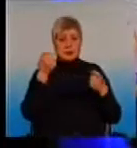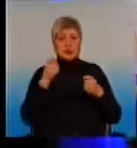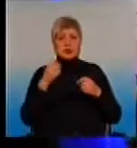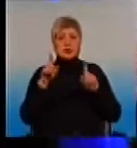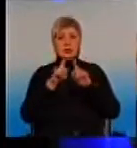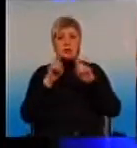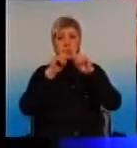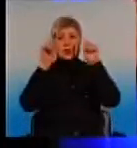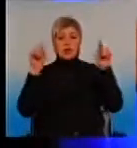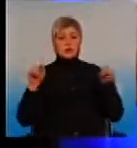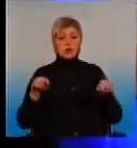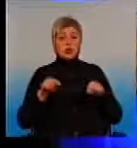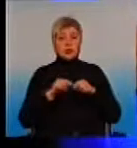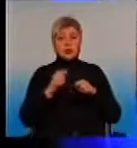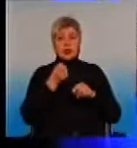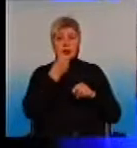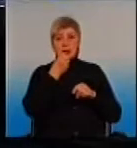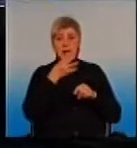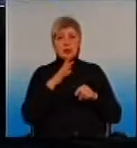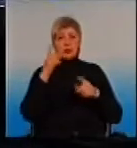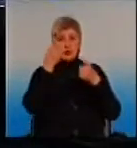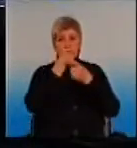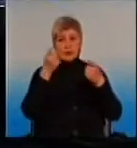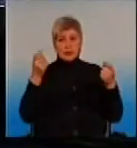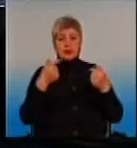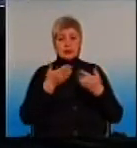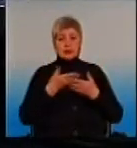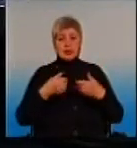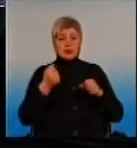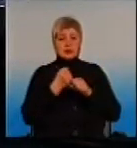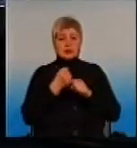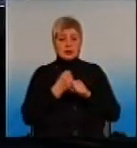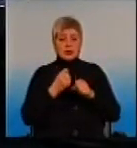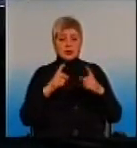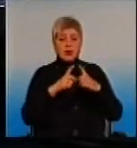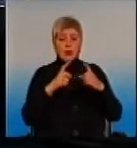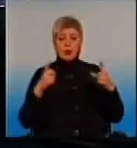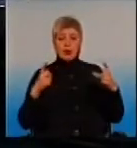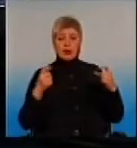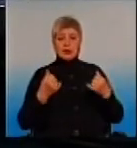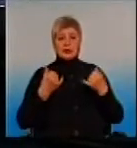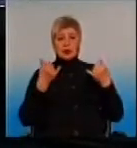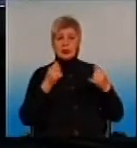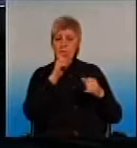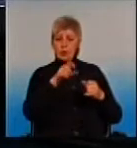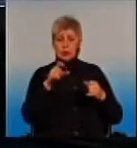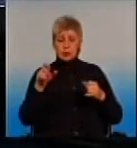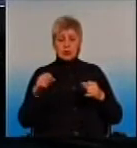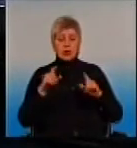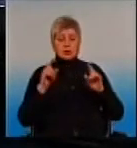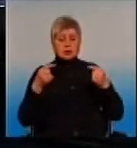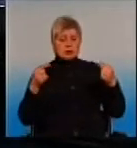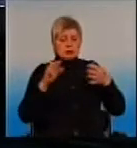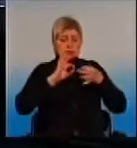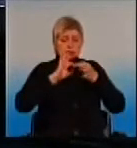листовочки, дуже багато хороших, хорошей інформації, ми зараз робимо ще буклеты для пациентов, в которых будет четко розписано, написано, как